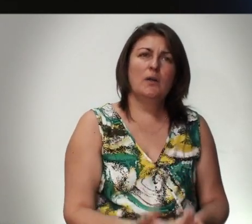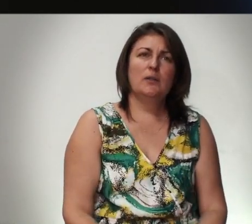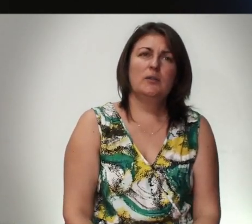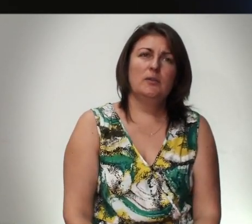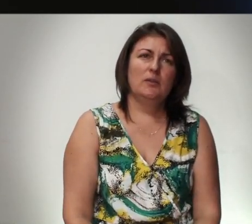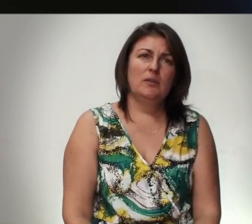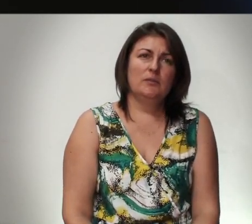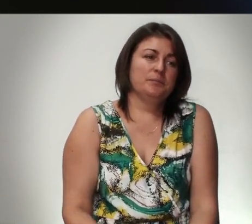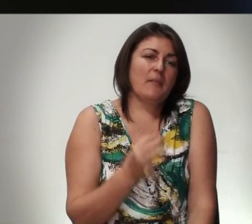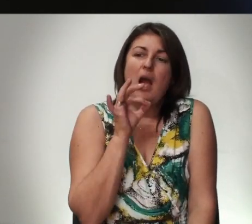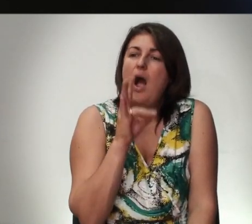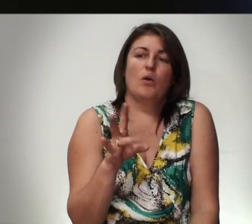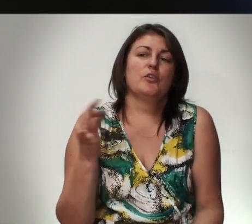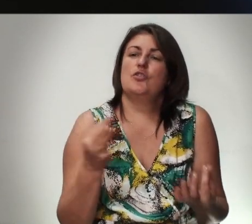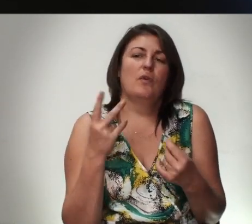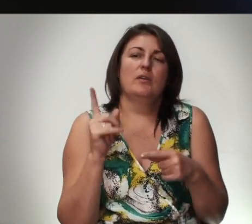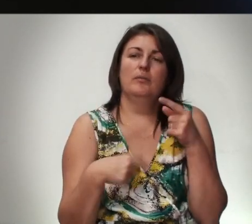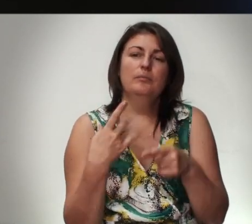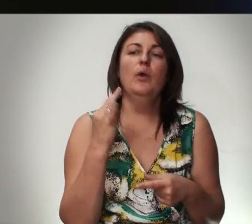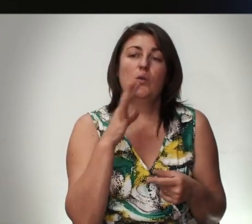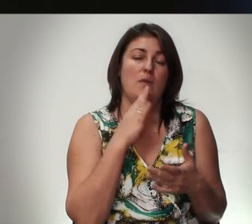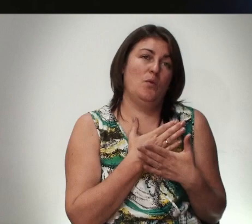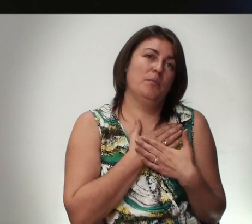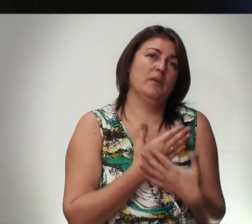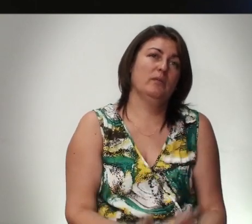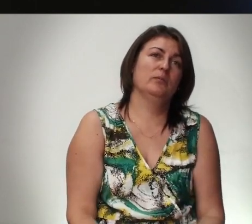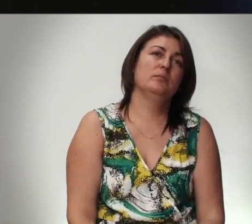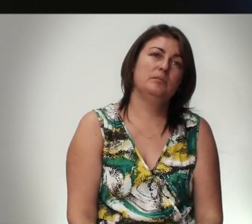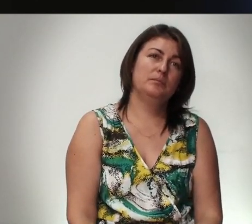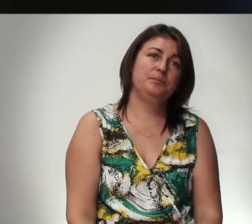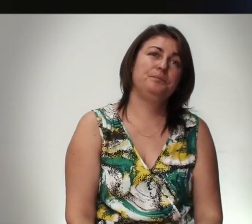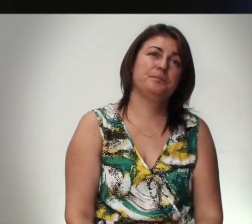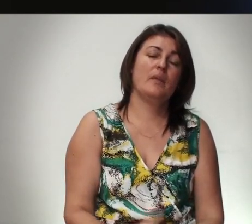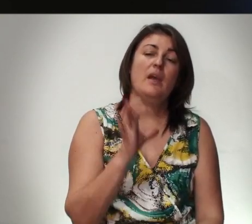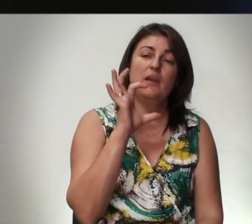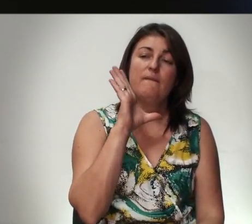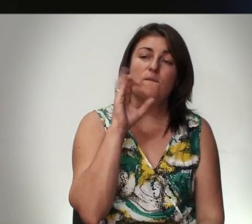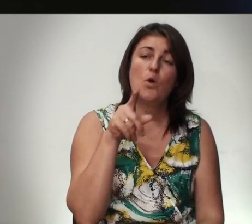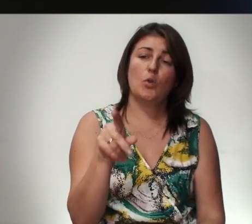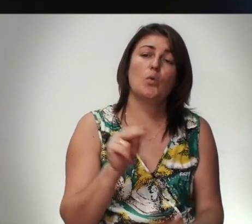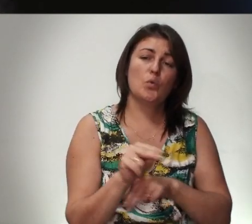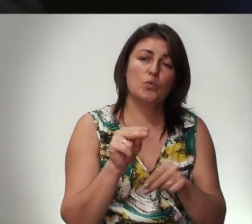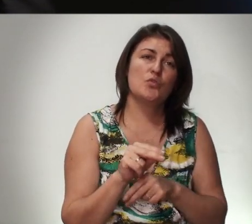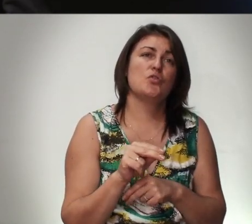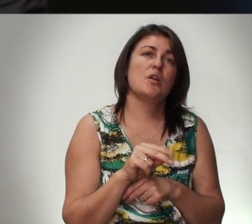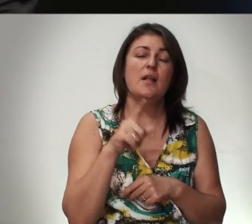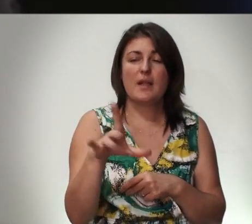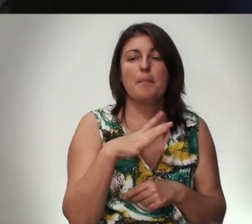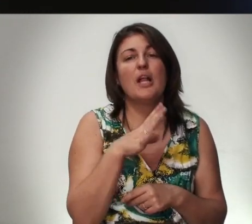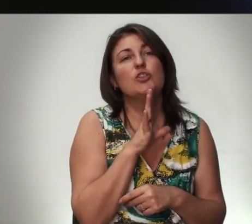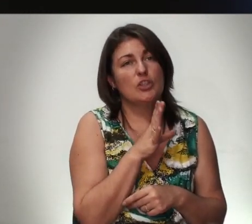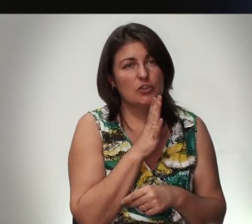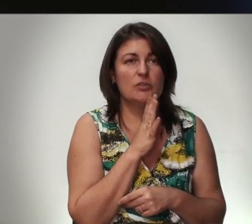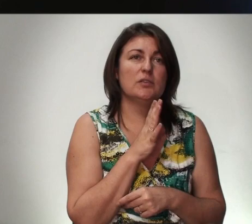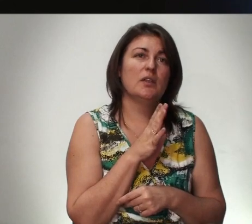А он Ничего Не требовал Он Любил И Вот Он Учил В Синагоге И Там Была Женщина